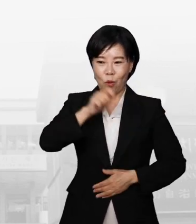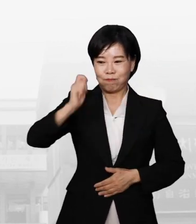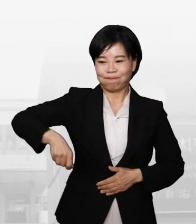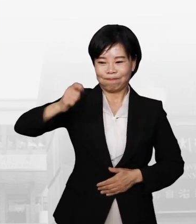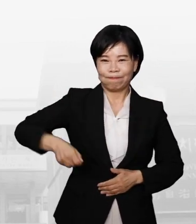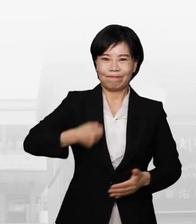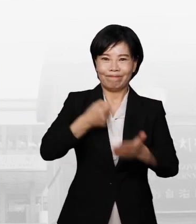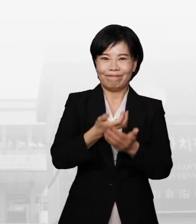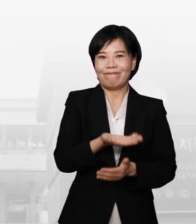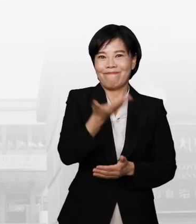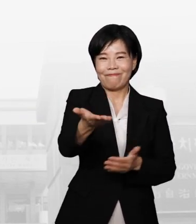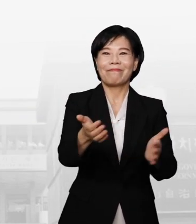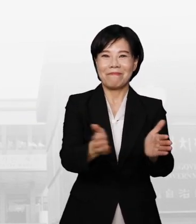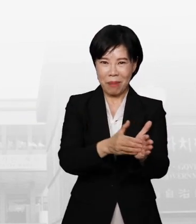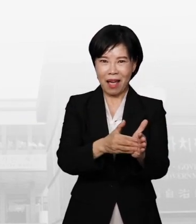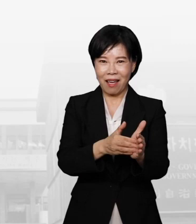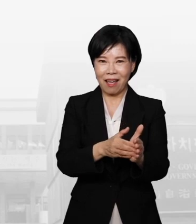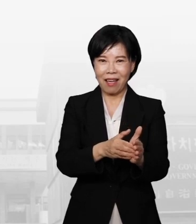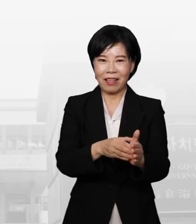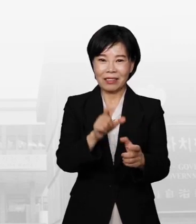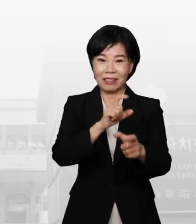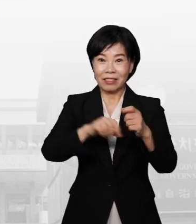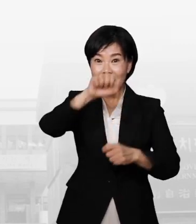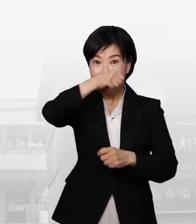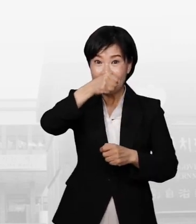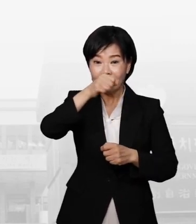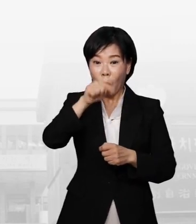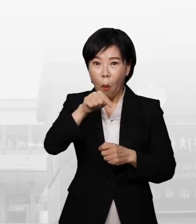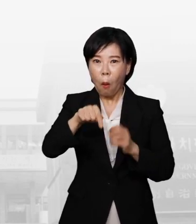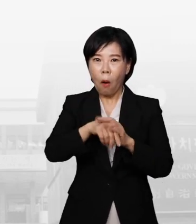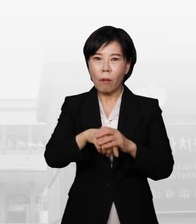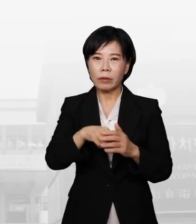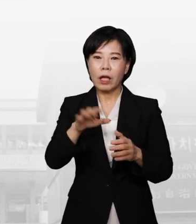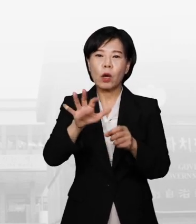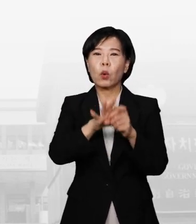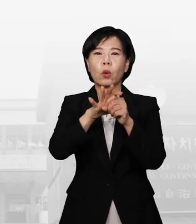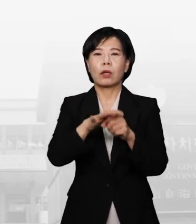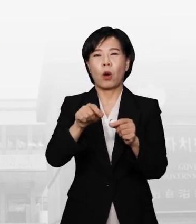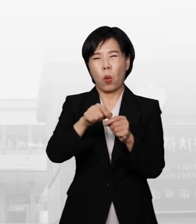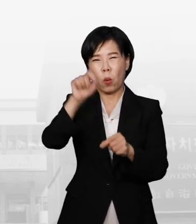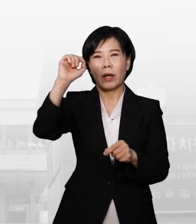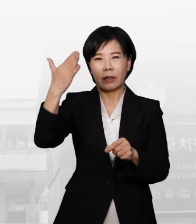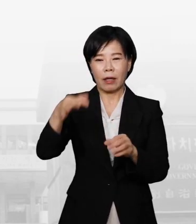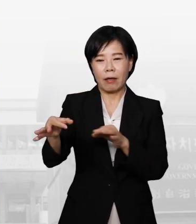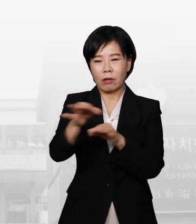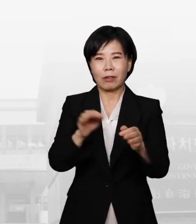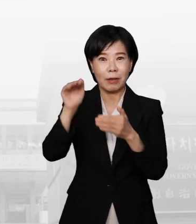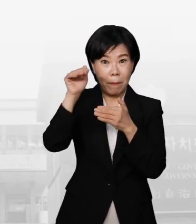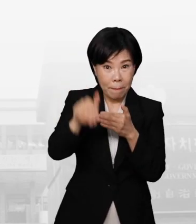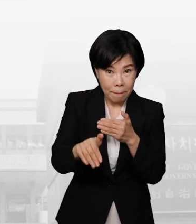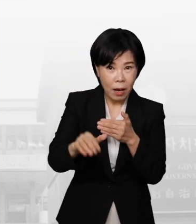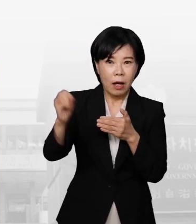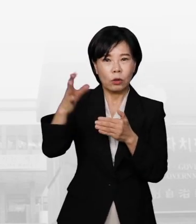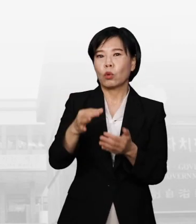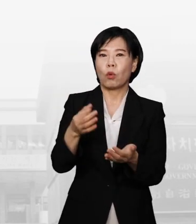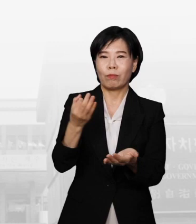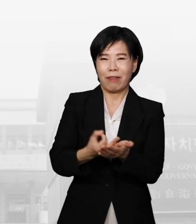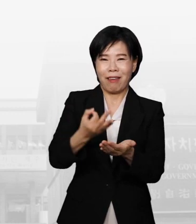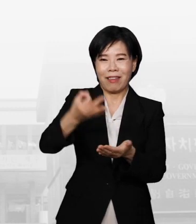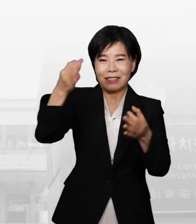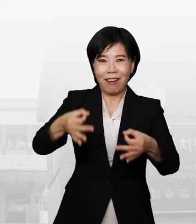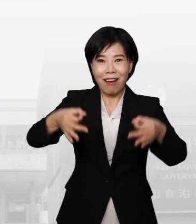도의회에 제출됐습니다. 이번 추경예산안은 코로나19 피해 장기화에 따른 민생경제 경영 악화와